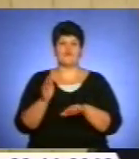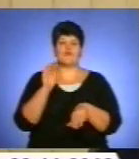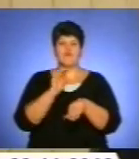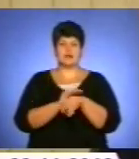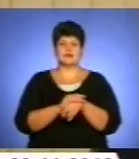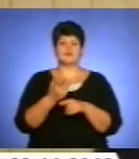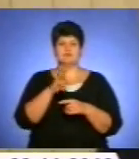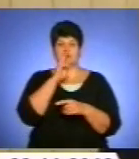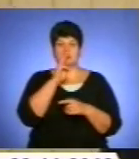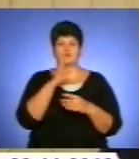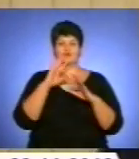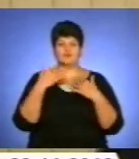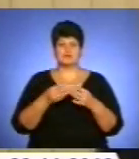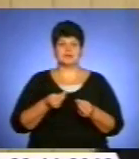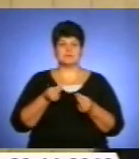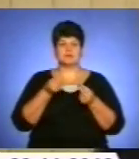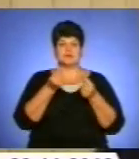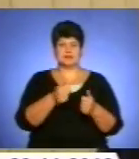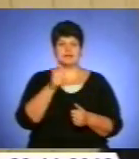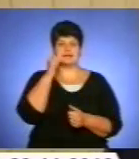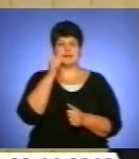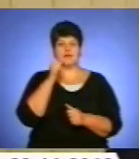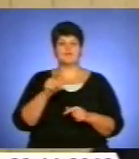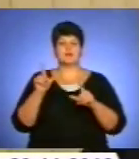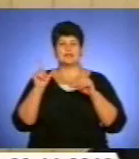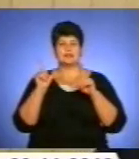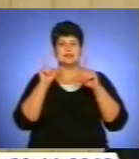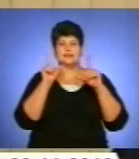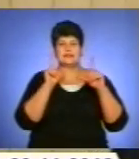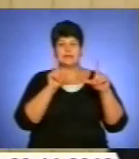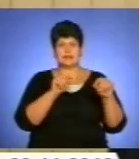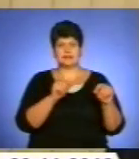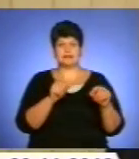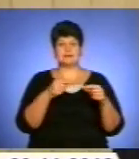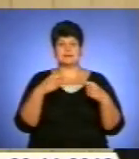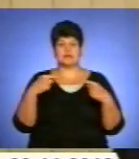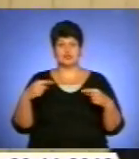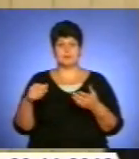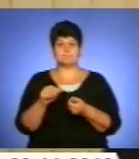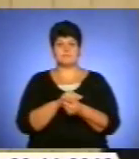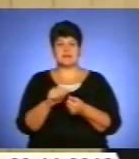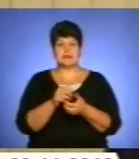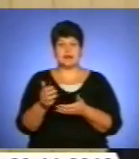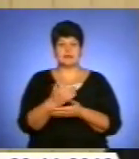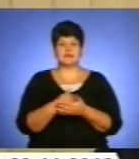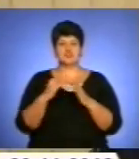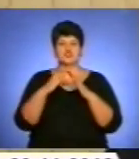заробітну плату сплатив, завтра він їде за, скажімо, рештами матеріалу, за саму